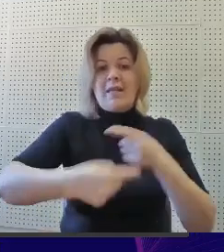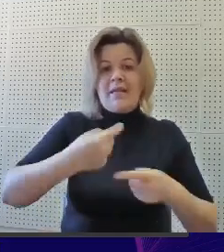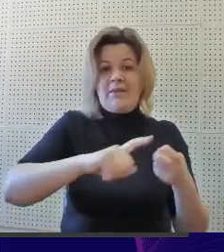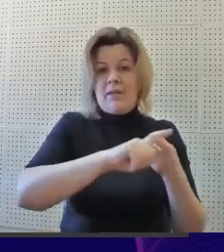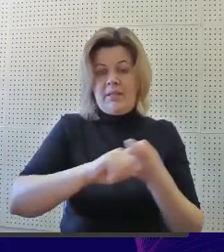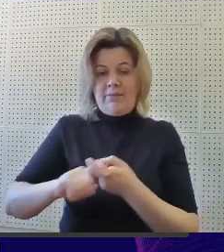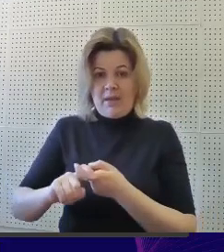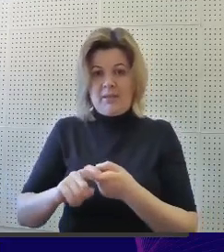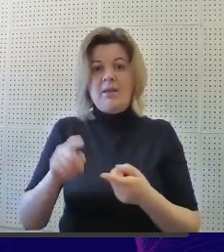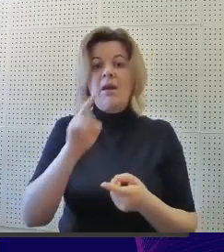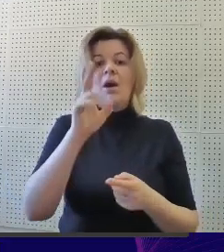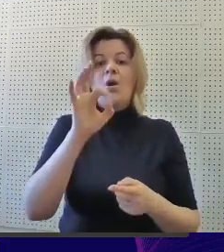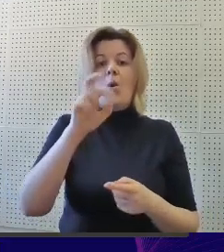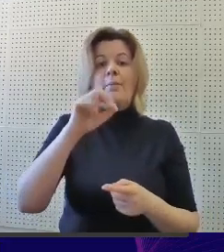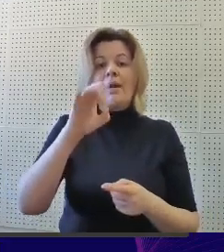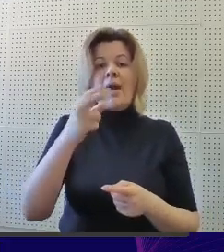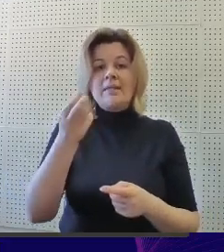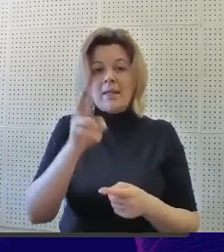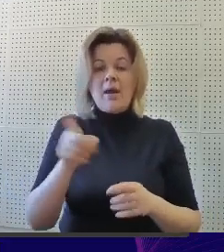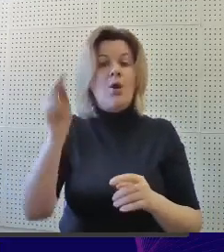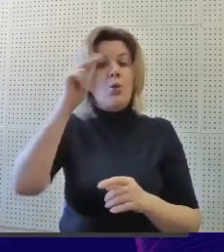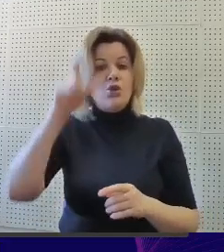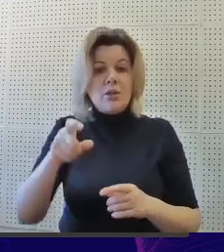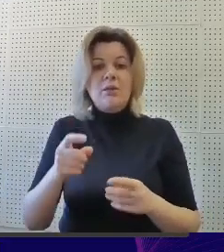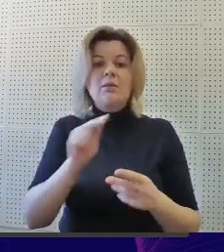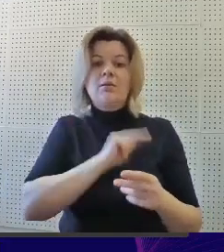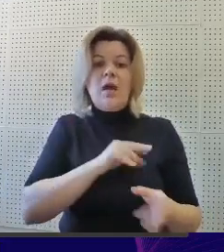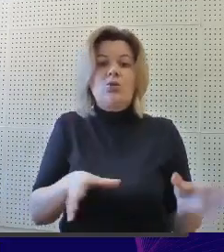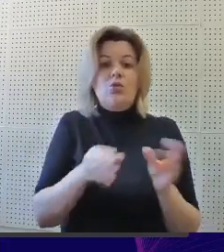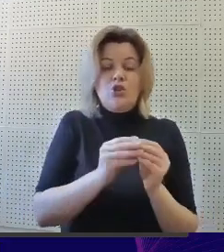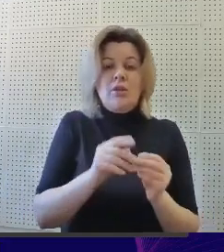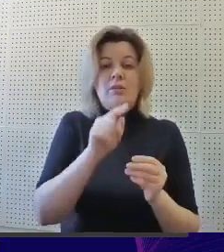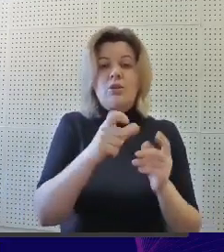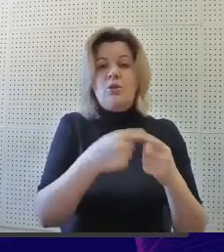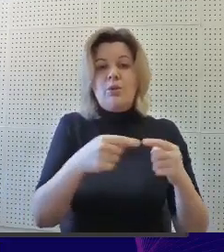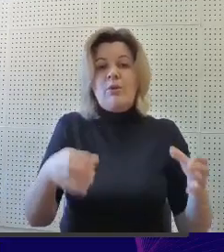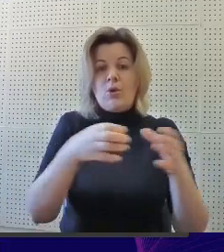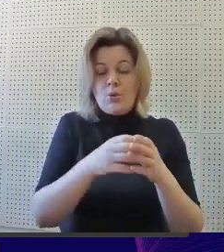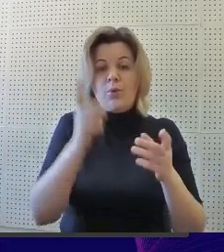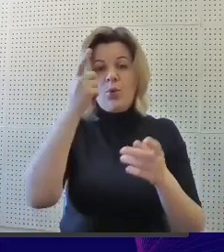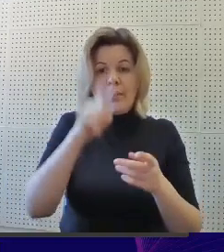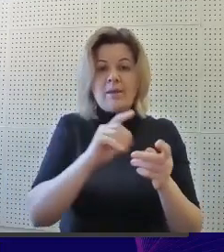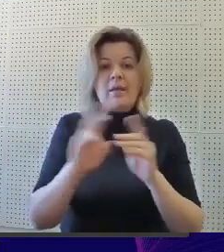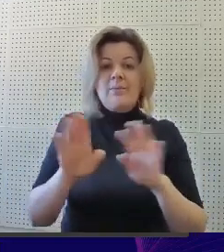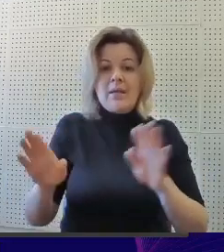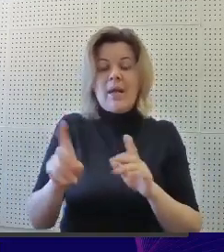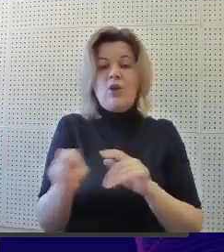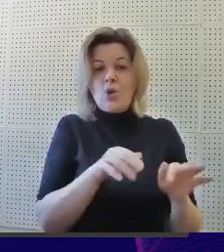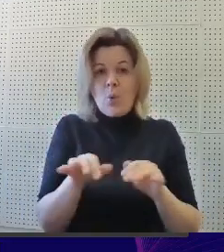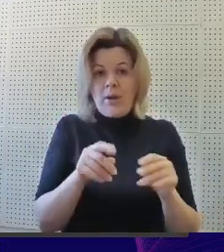Кооперацию, когда ученик сотрудничает с группой и способен занимать и распределять роли, координировать действия внутри